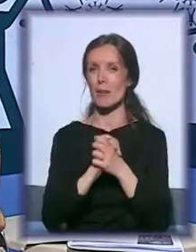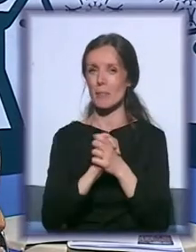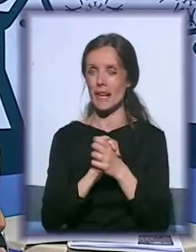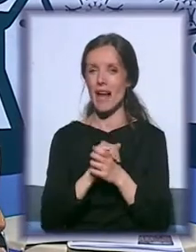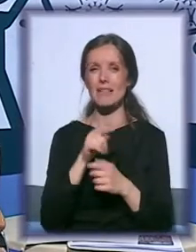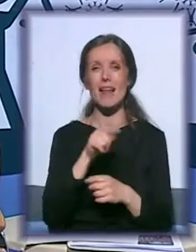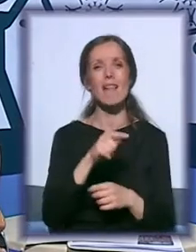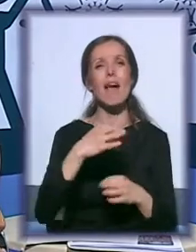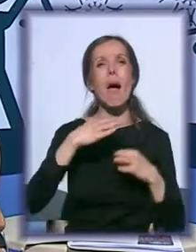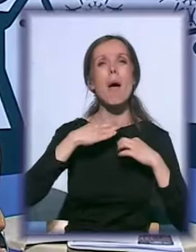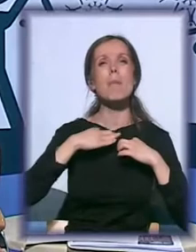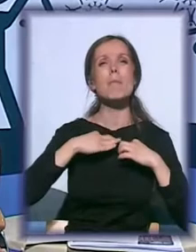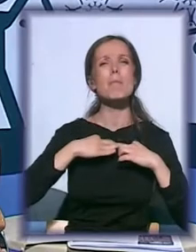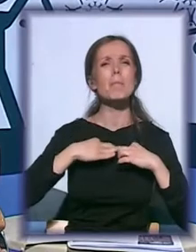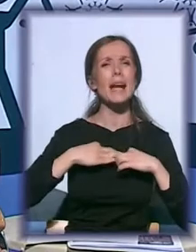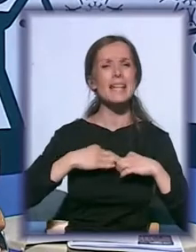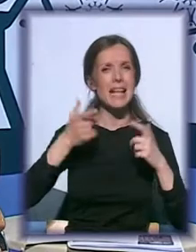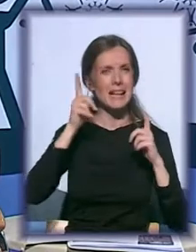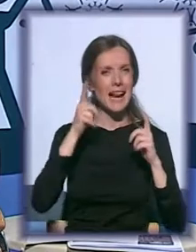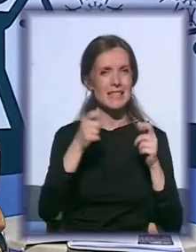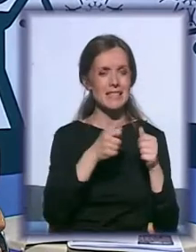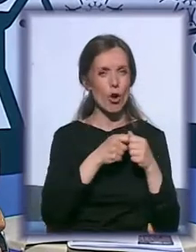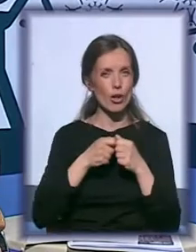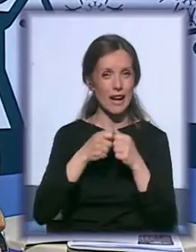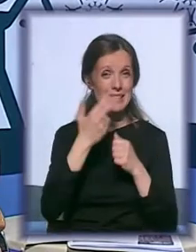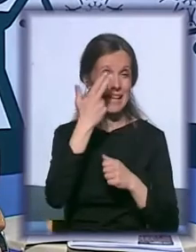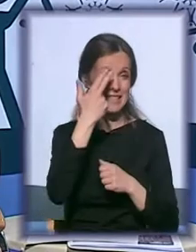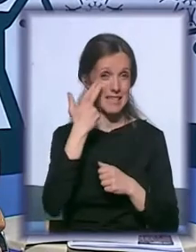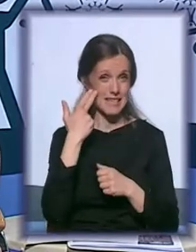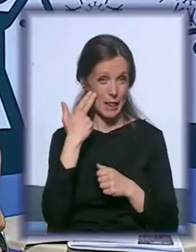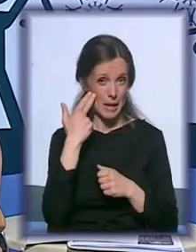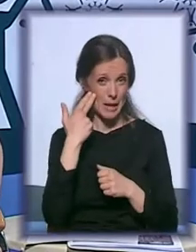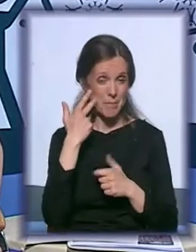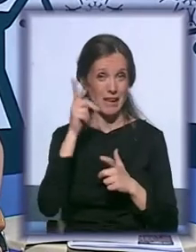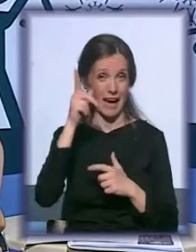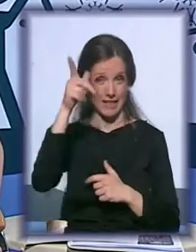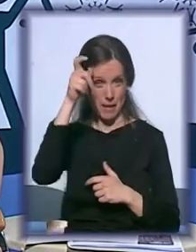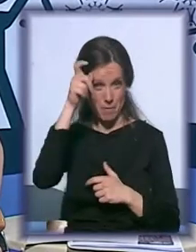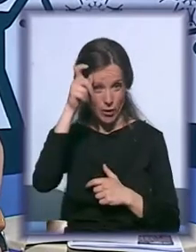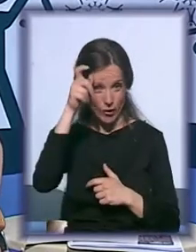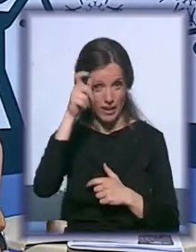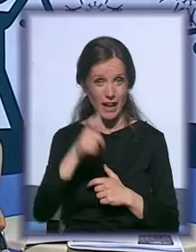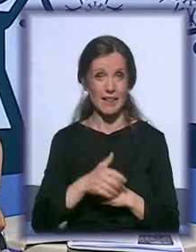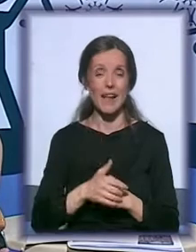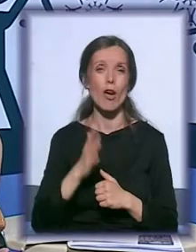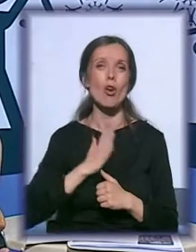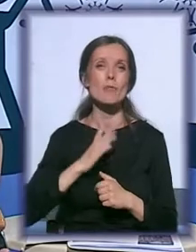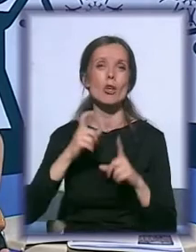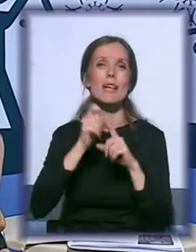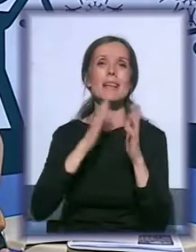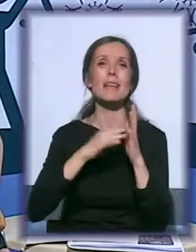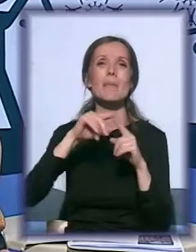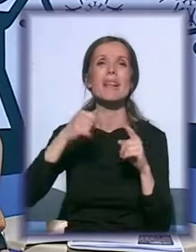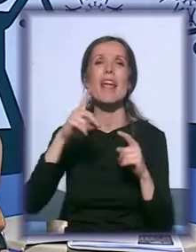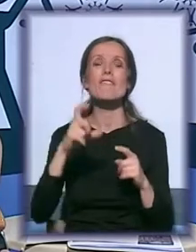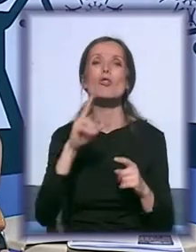predsjednik gradske organizacije slepih grada Beograda. Gospodin Dimitrijević,